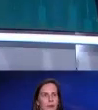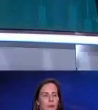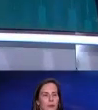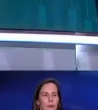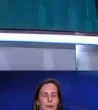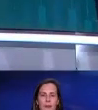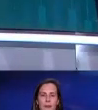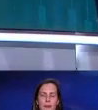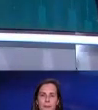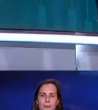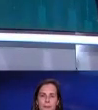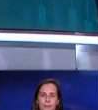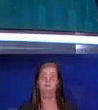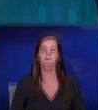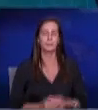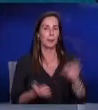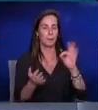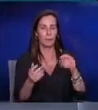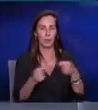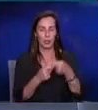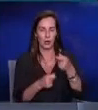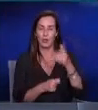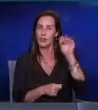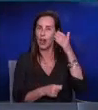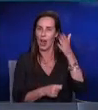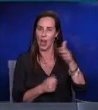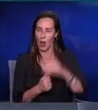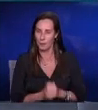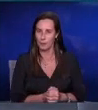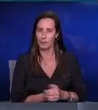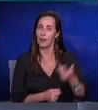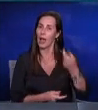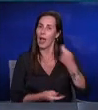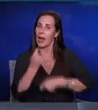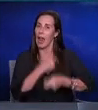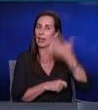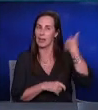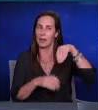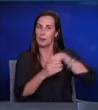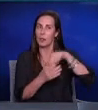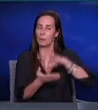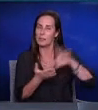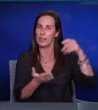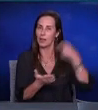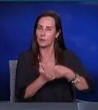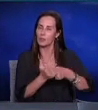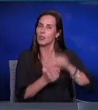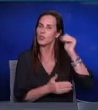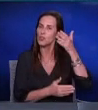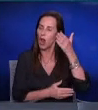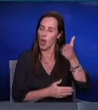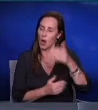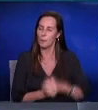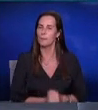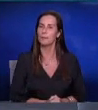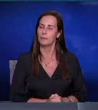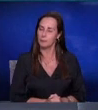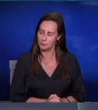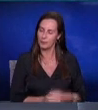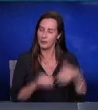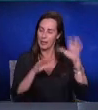ובדיוק בעניין הזה, בואו נגיד שלום למי שהיה הכלכלן הראשי במשרד האוצר, דוקטור מיכאל שראל, ראש פורום כהלת, ערב טוב דוקטור שראל